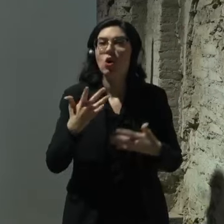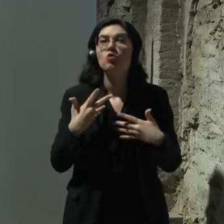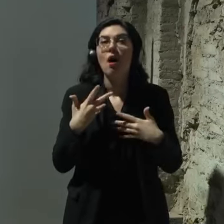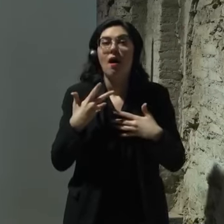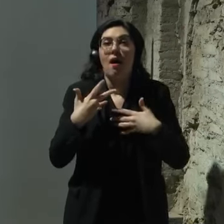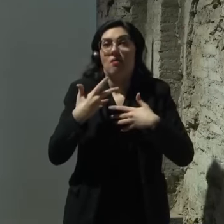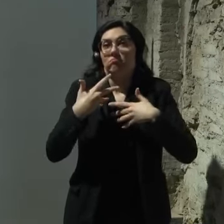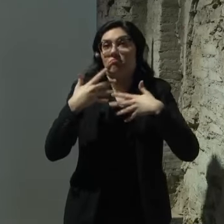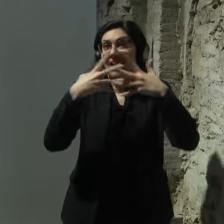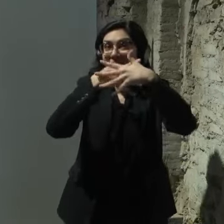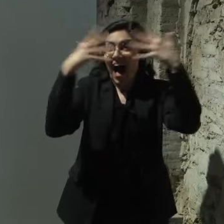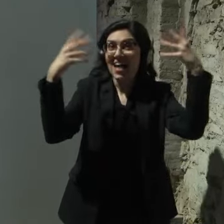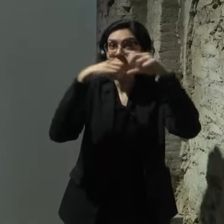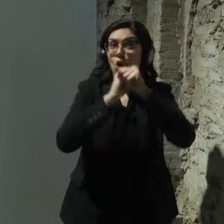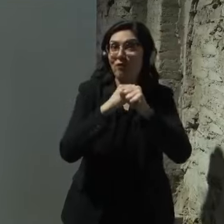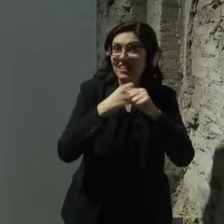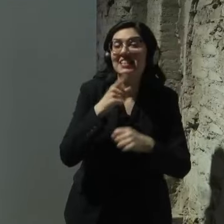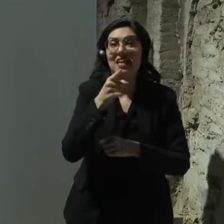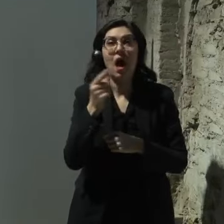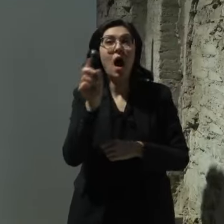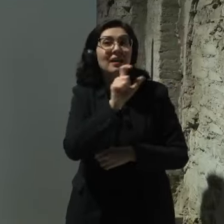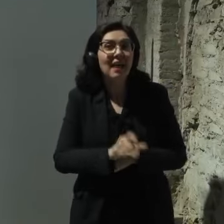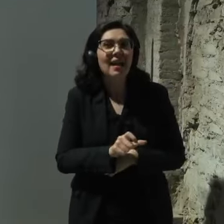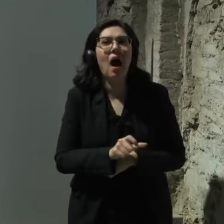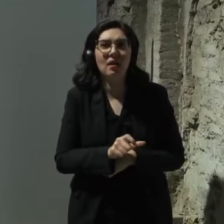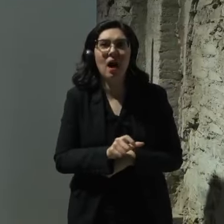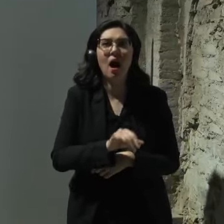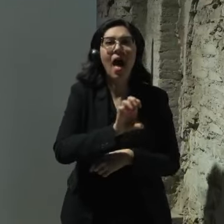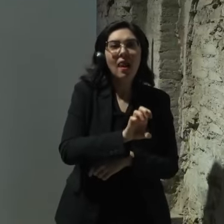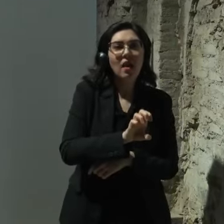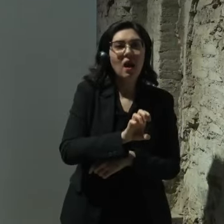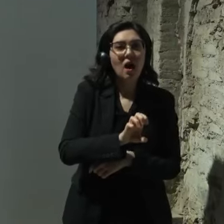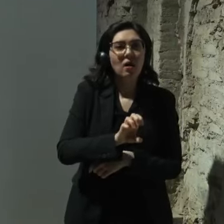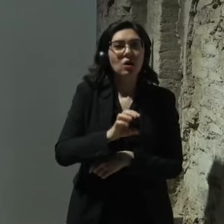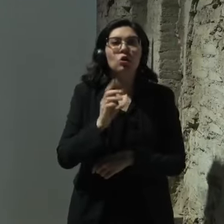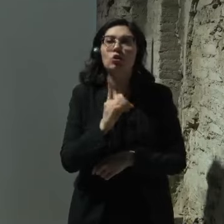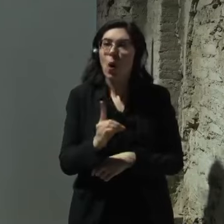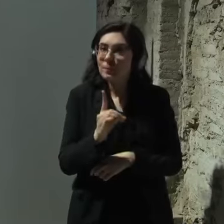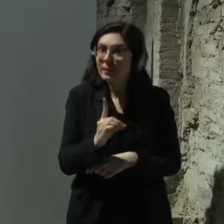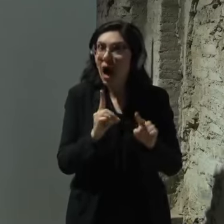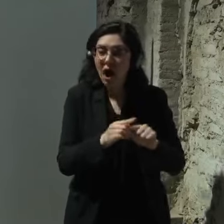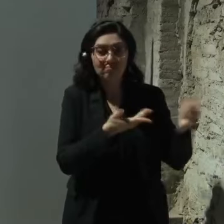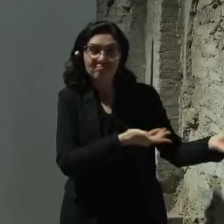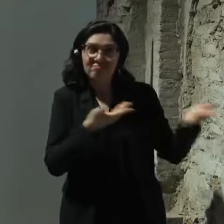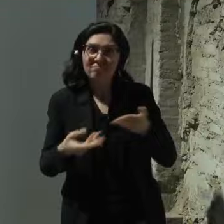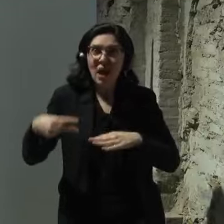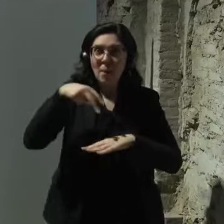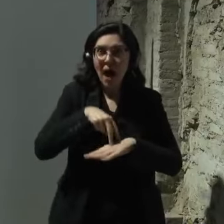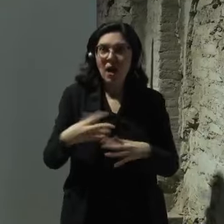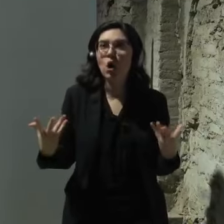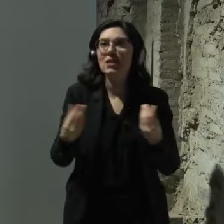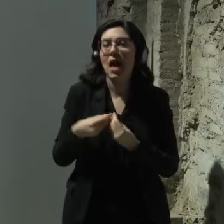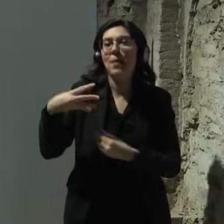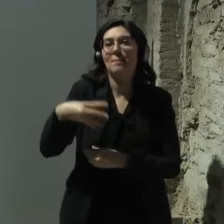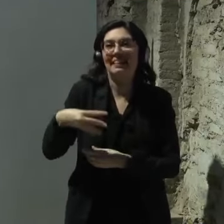italiana, credo piemontese, si chiama Elena Donghia e invito a salire sul palco assieme al nostro Mattia Mori